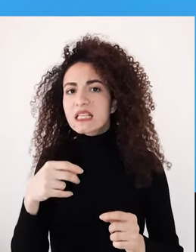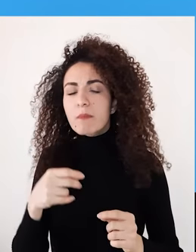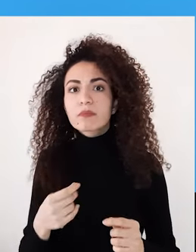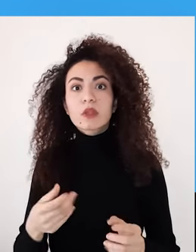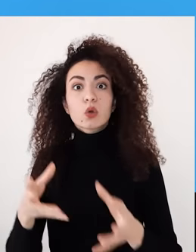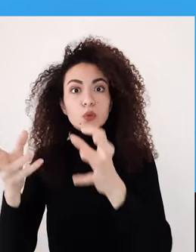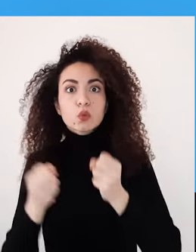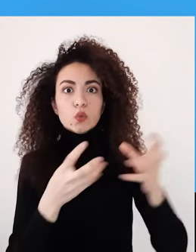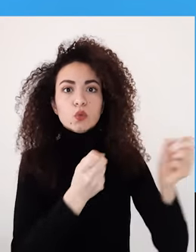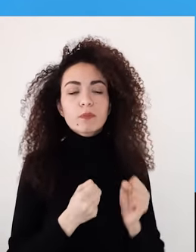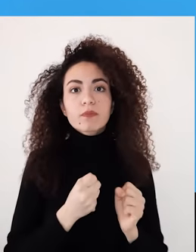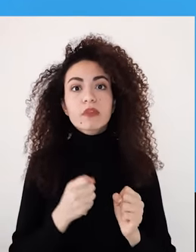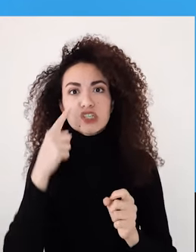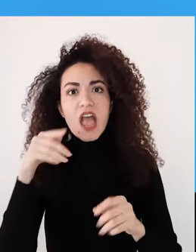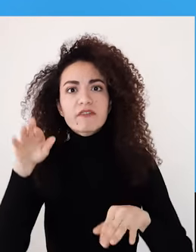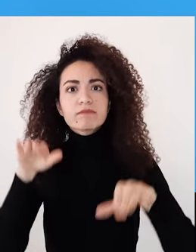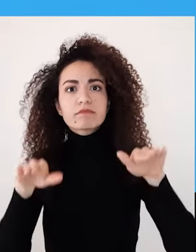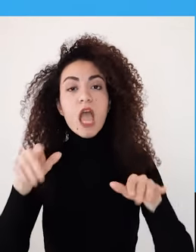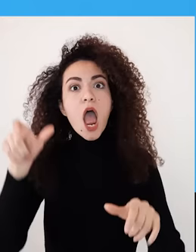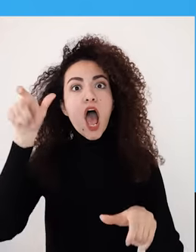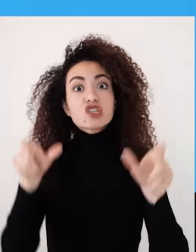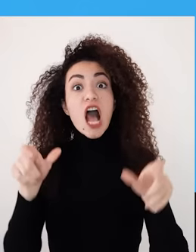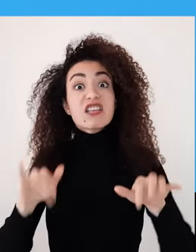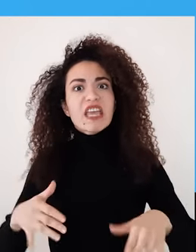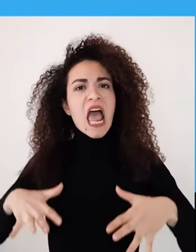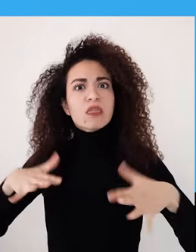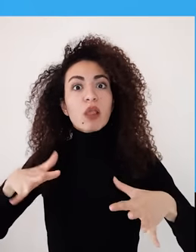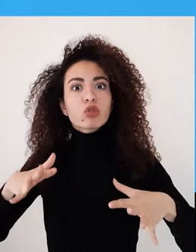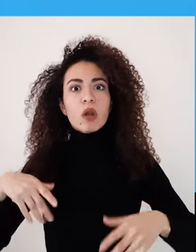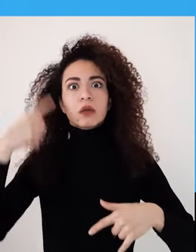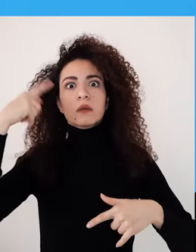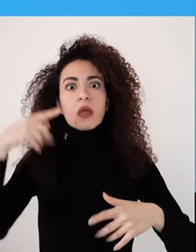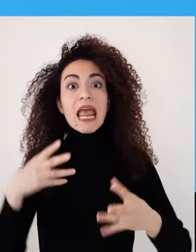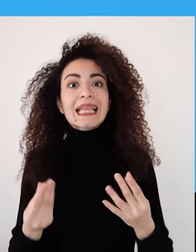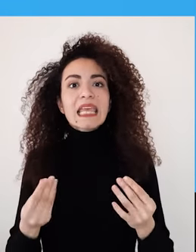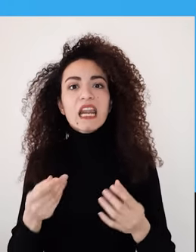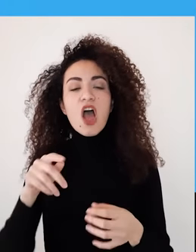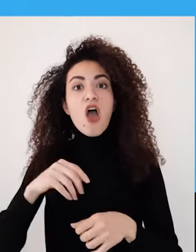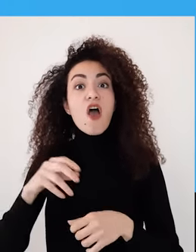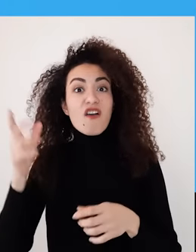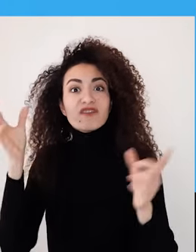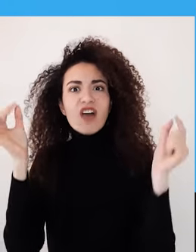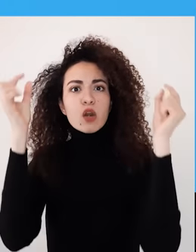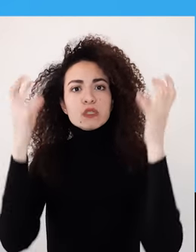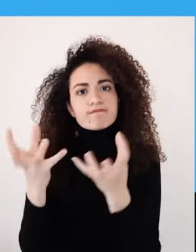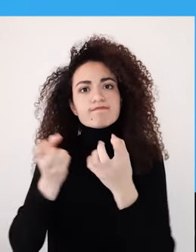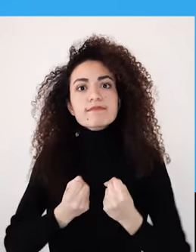حافظوا على صحة سليمة رغم تعرضوا للفيروس نفسه والرسالة اللي بحب شاركك فيها هون هو إنه عند